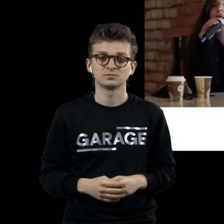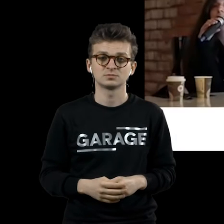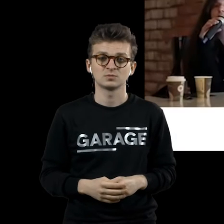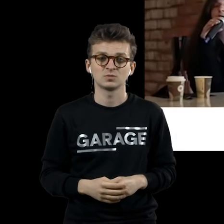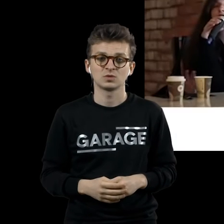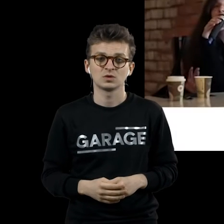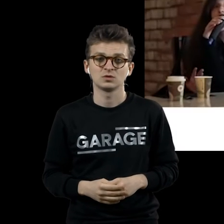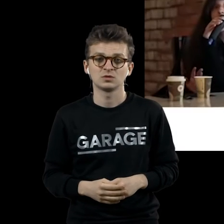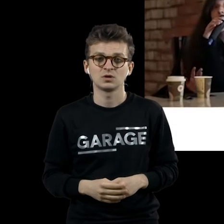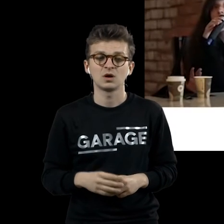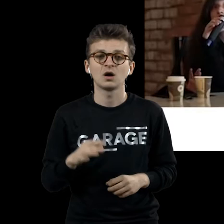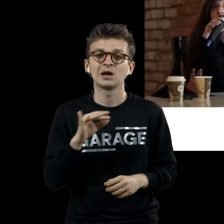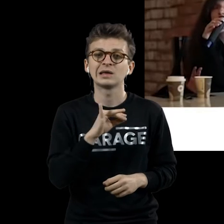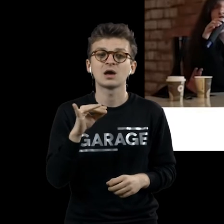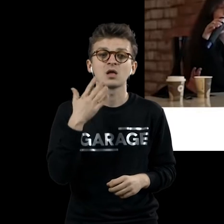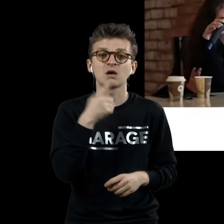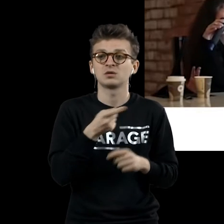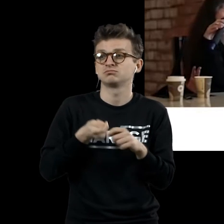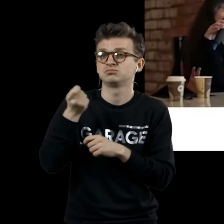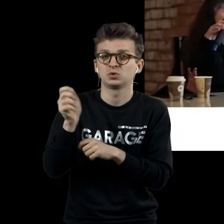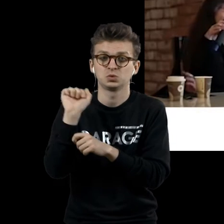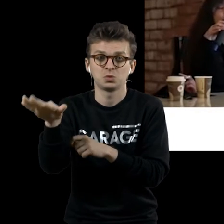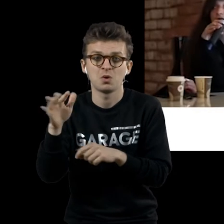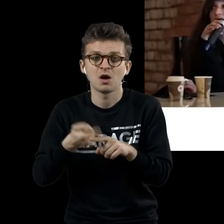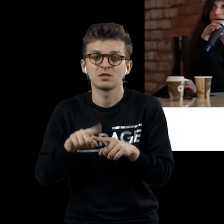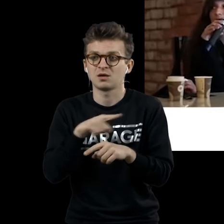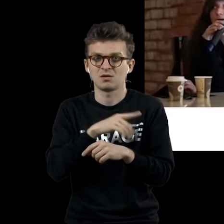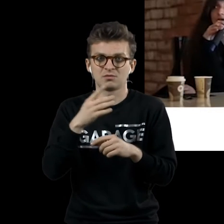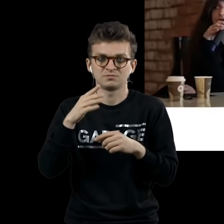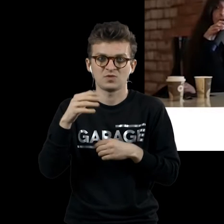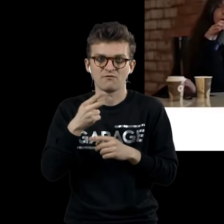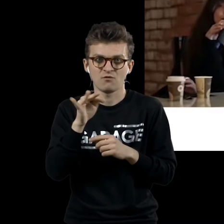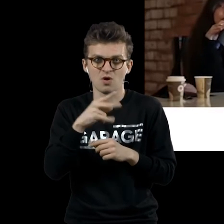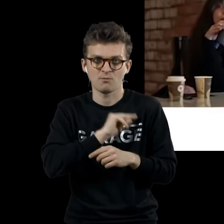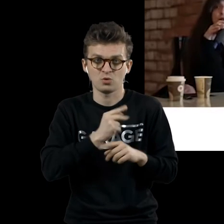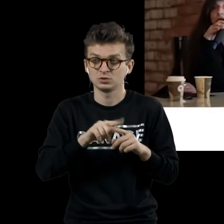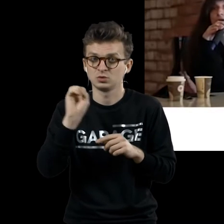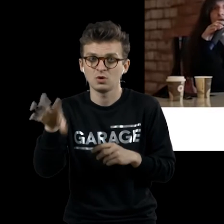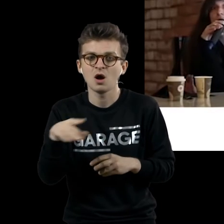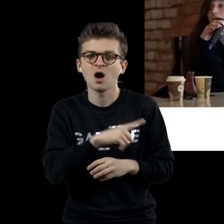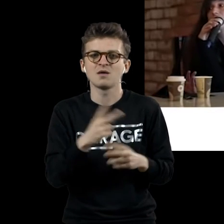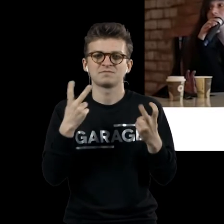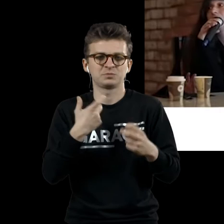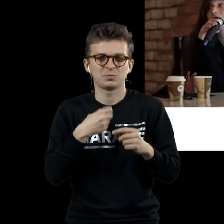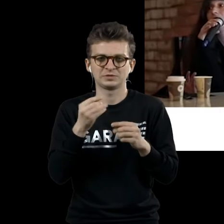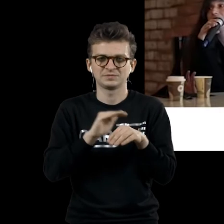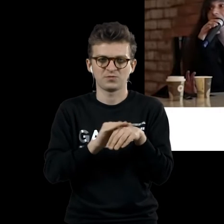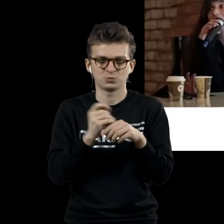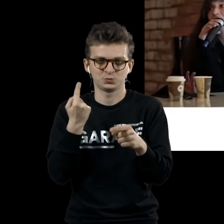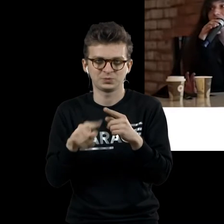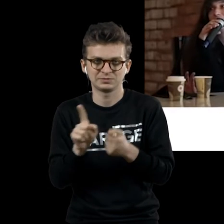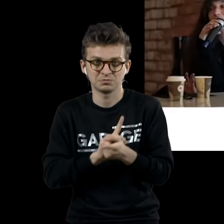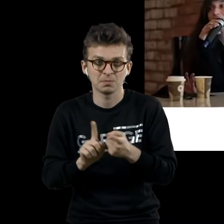Подавал он ее на конкурс под псевдонимом Richard Mute. R.MUTE считается, что это вообще просто марка этих